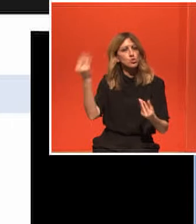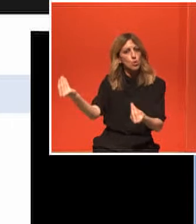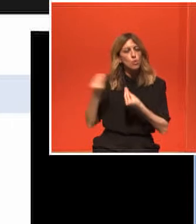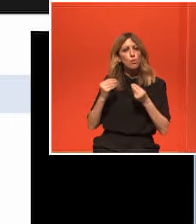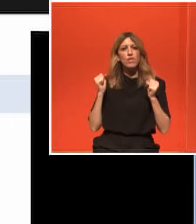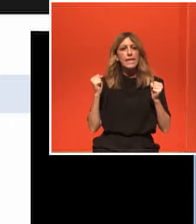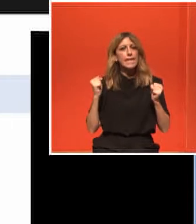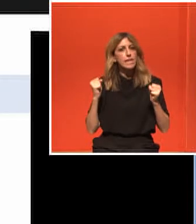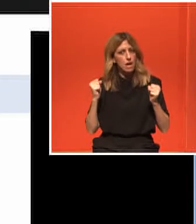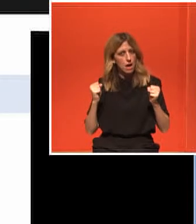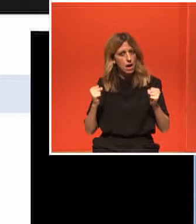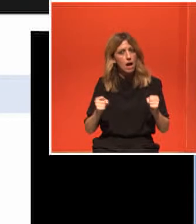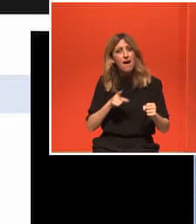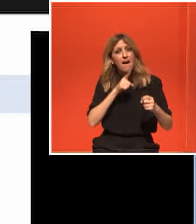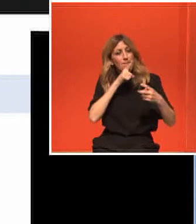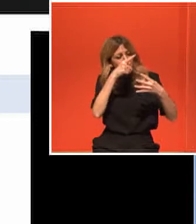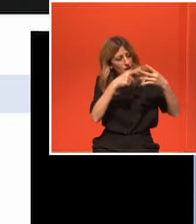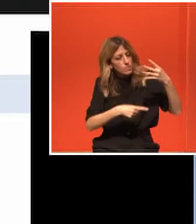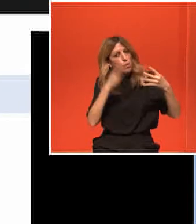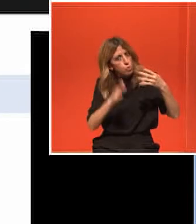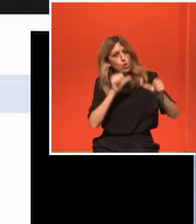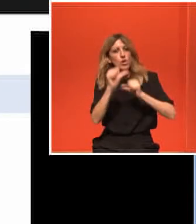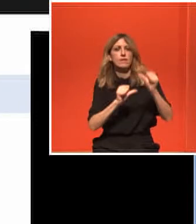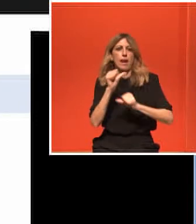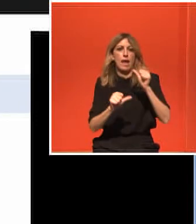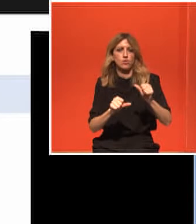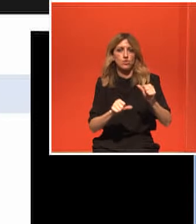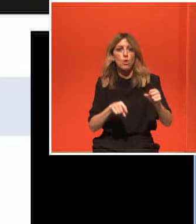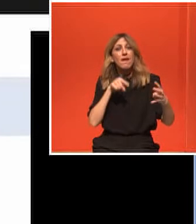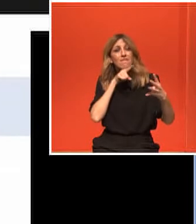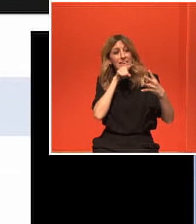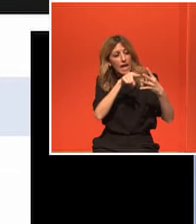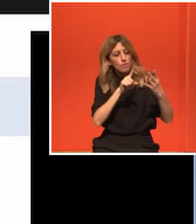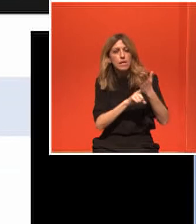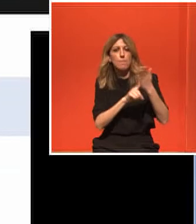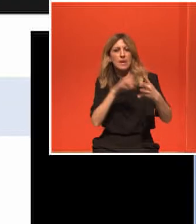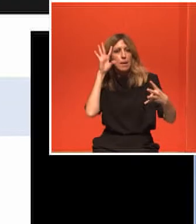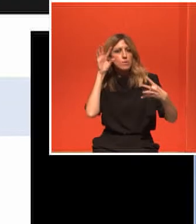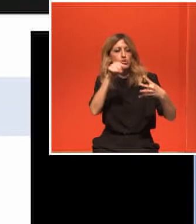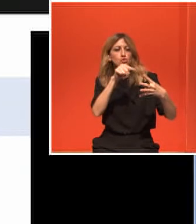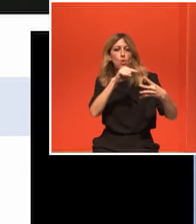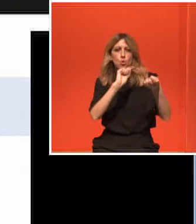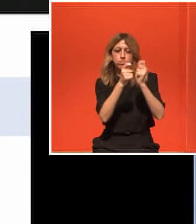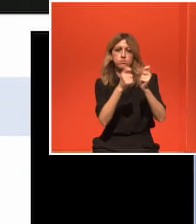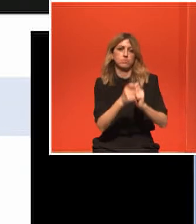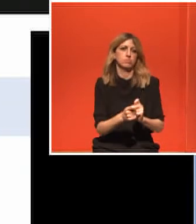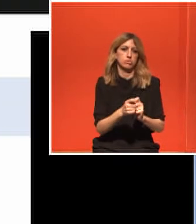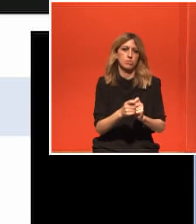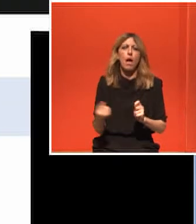που αλλάζουν είναι αυτά τα οποία πρέπει να στοχεύσουμε στην ιατρική. Και για τον καρκίνο